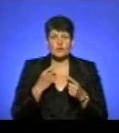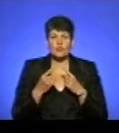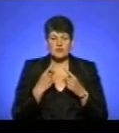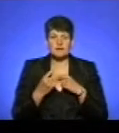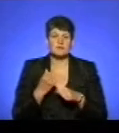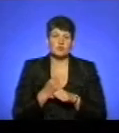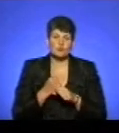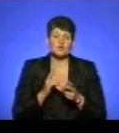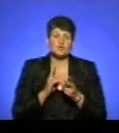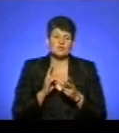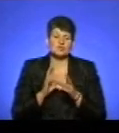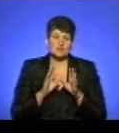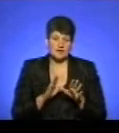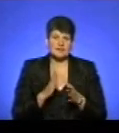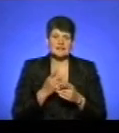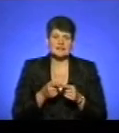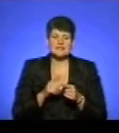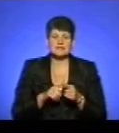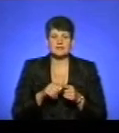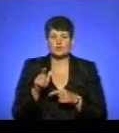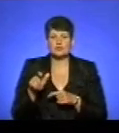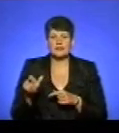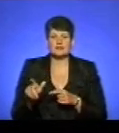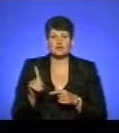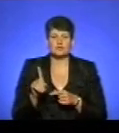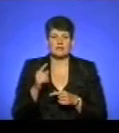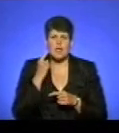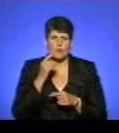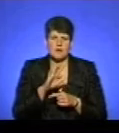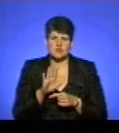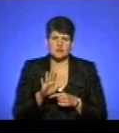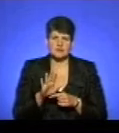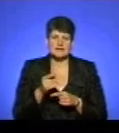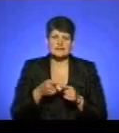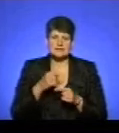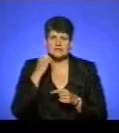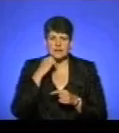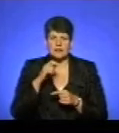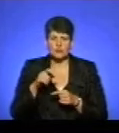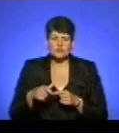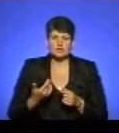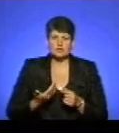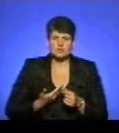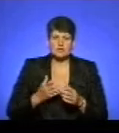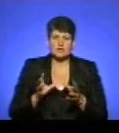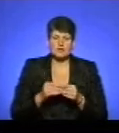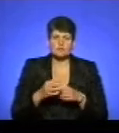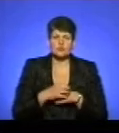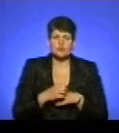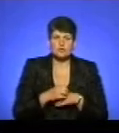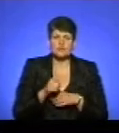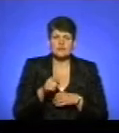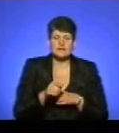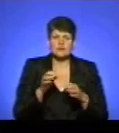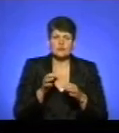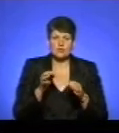роботі зустрічаємо, це є людей таких, щоб і не образити, то літні люди, які прожили з тим котиком, все, але вони